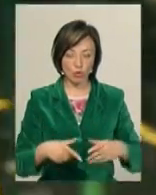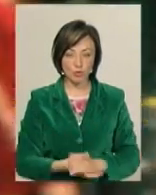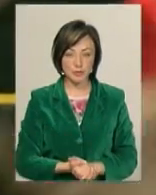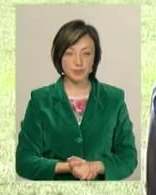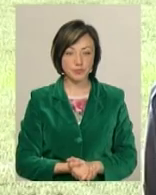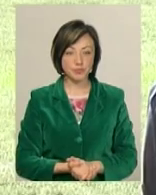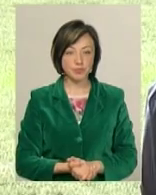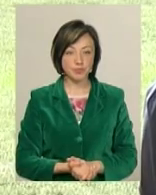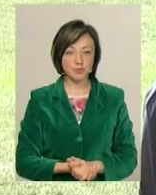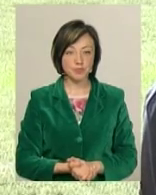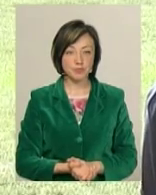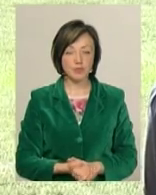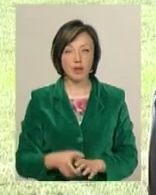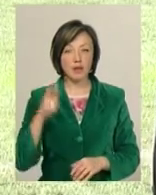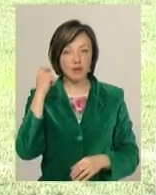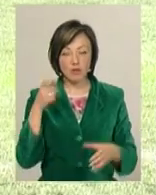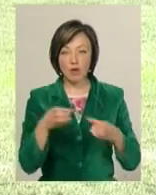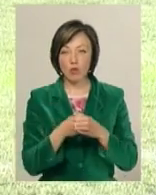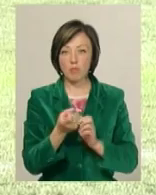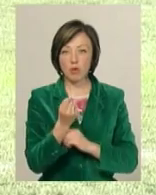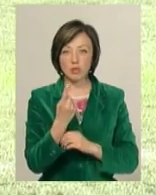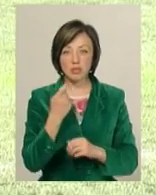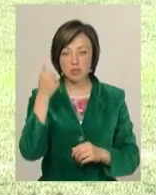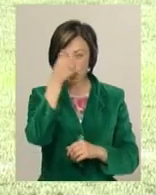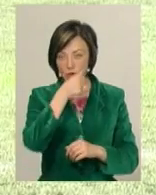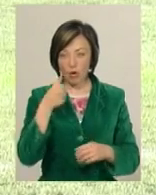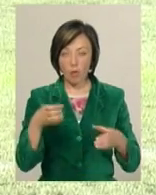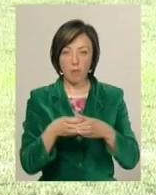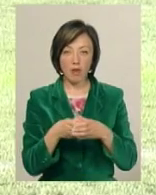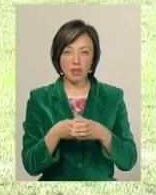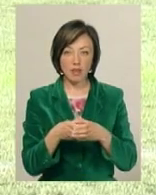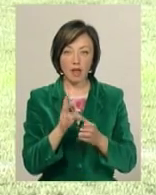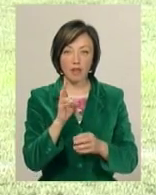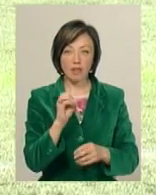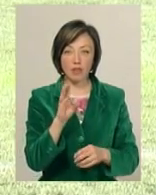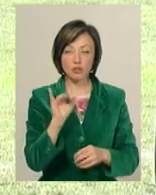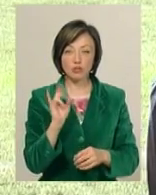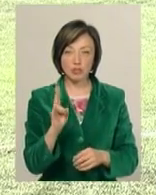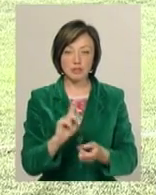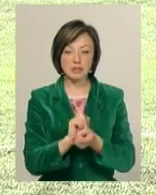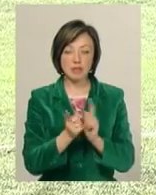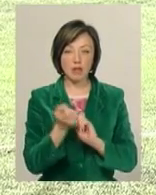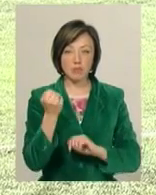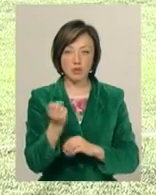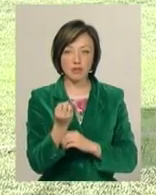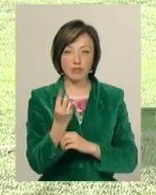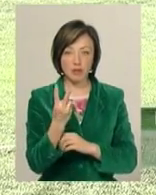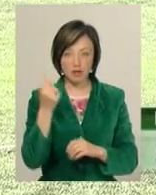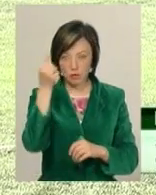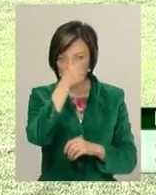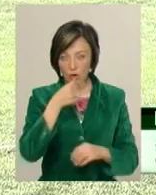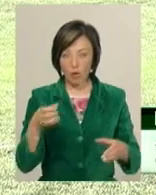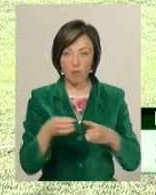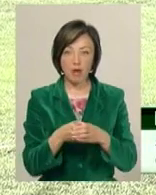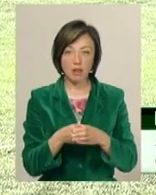Кузніцов. Вікова група – 11 років, команда не ті, що настала переможцем. 12 років –